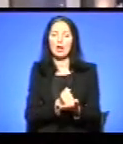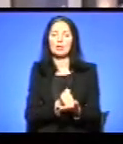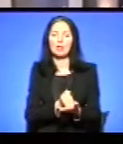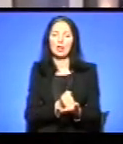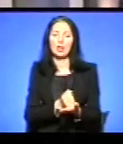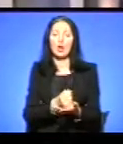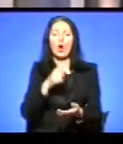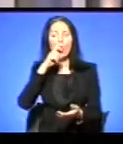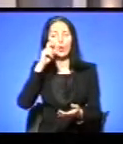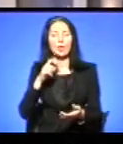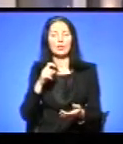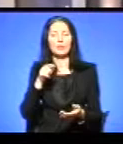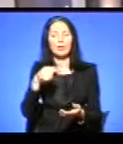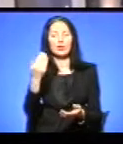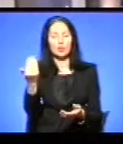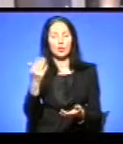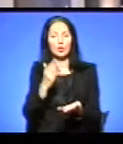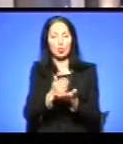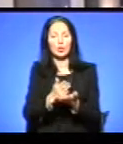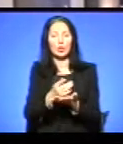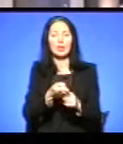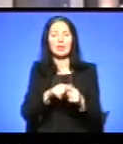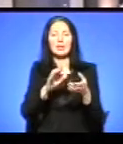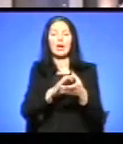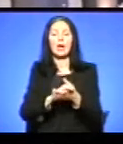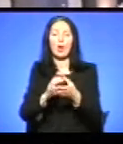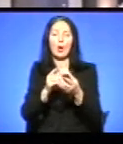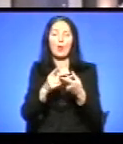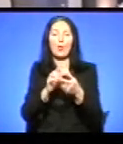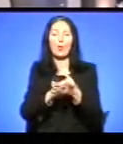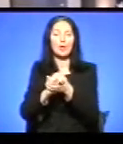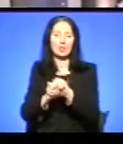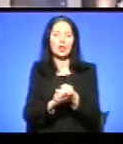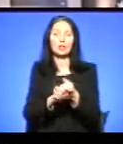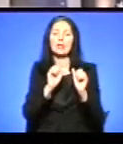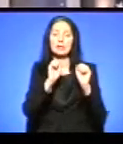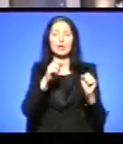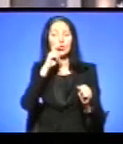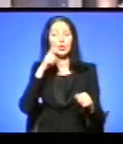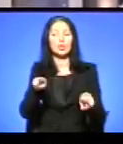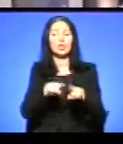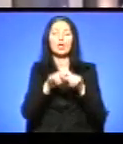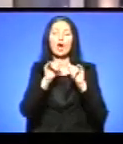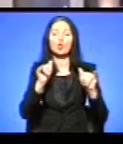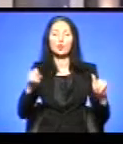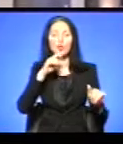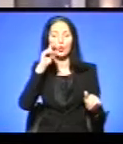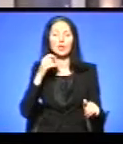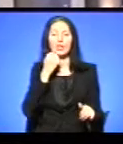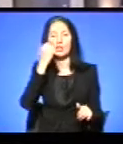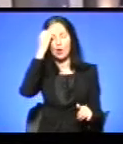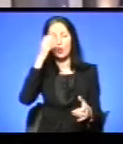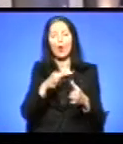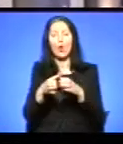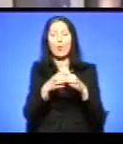поєднання двох речей. Два крила. Захист країни і розвиток країни. І дуже дякую команді Чумацького шляху за свій внесок